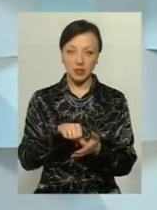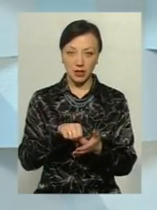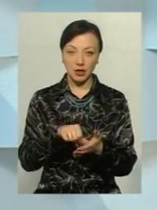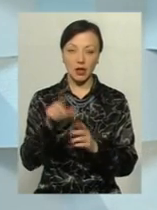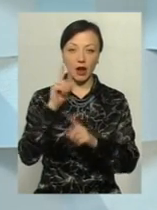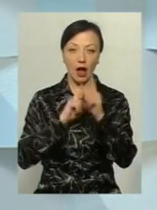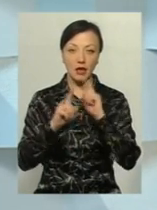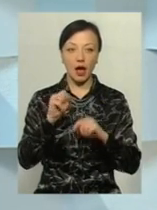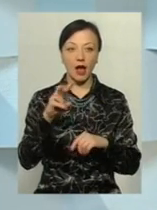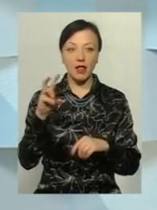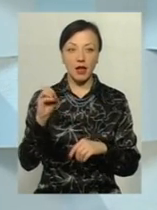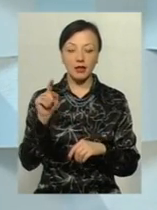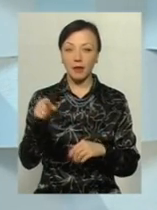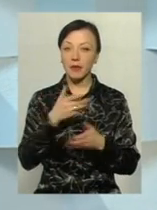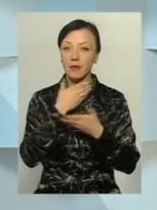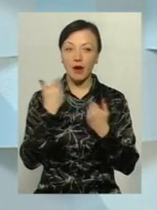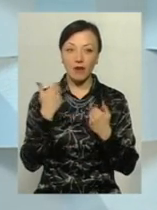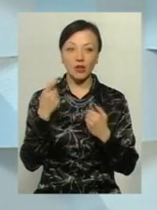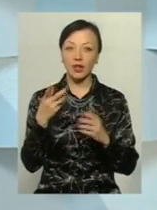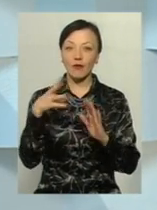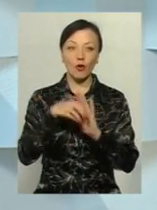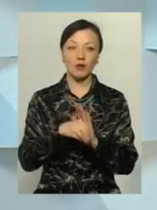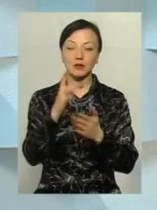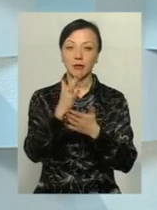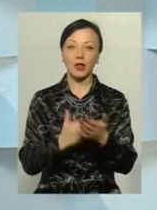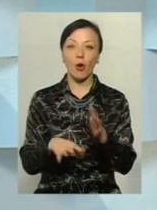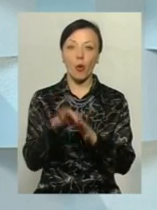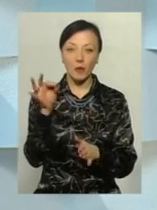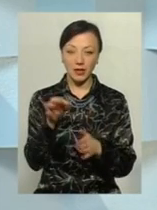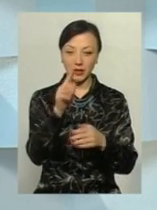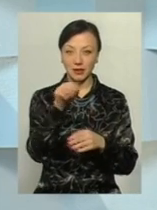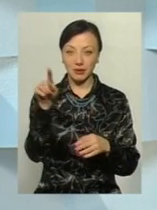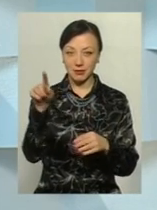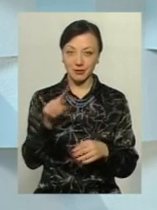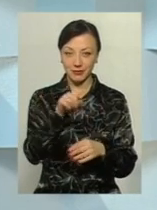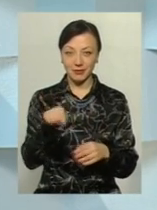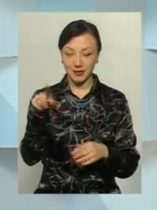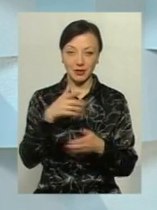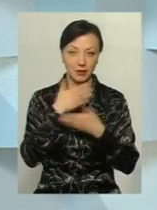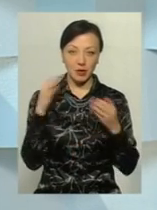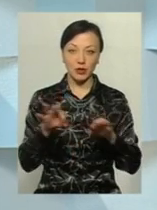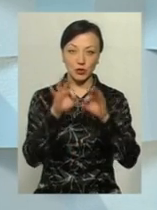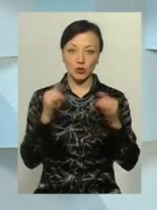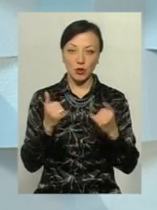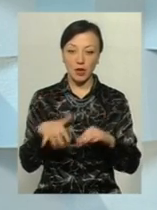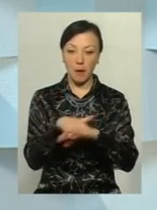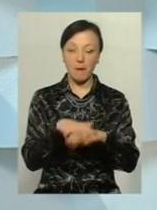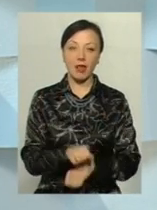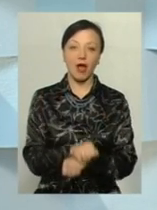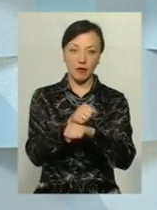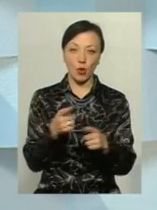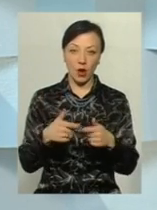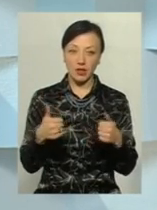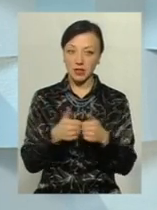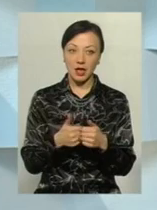громадській раді, але її там немає, тому що вона не входила в список обраних, напроти якої зірочки поставили. Там немає жодної сьогодні майданівської організації.